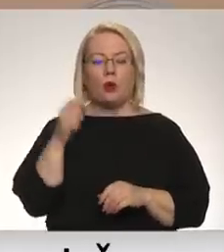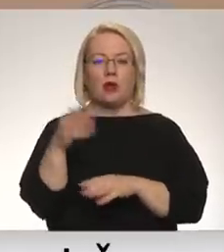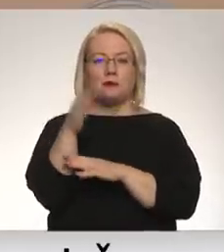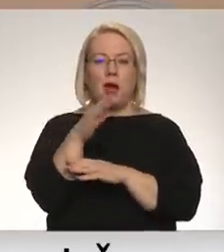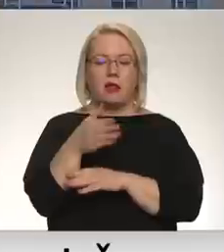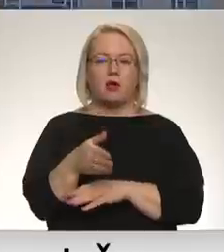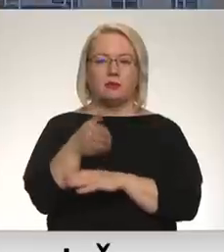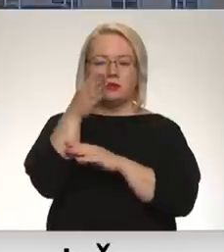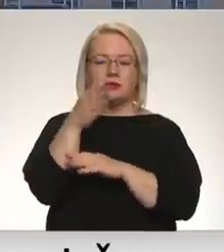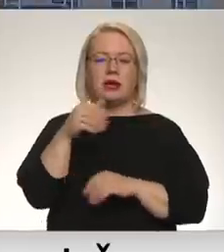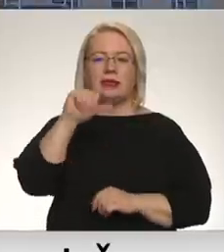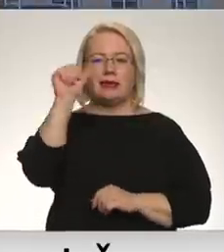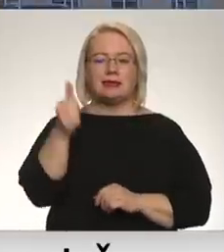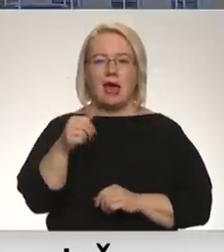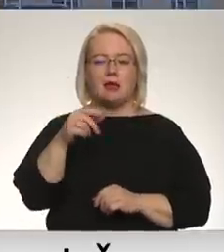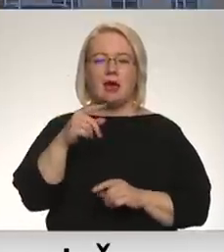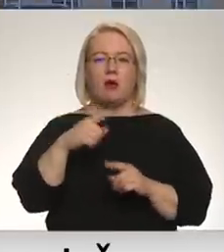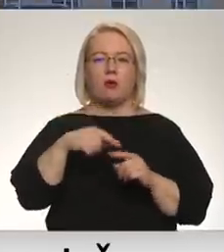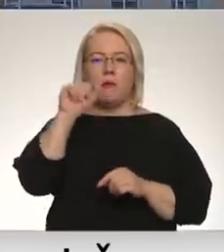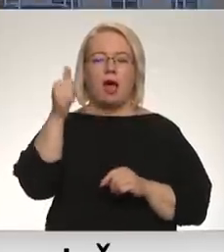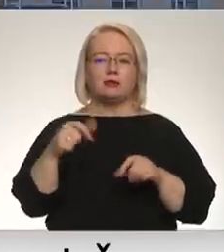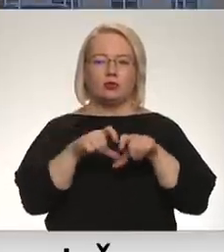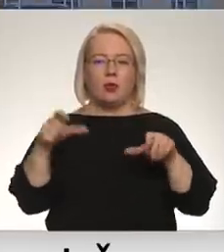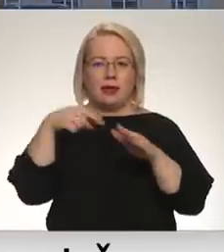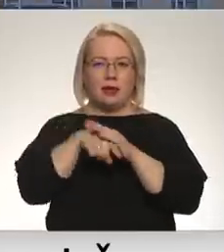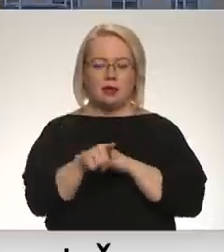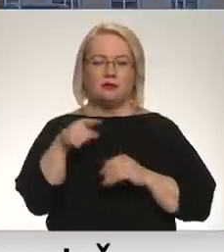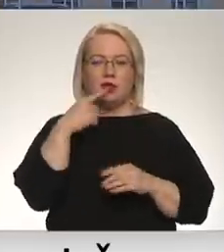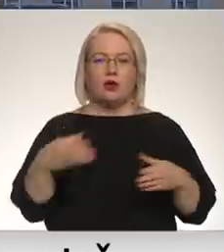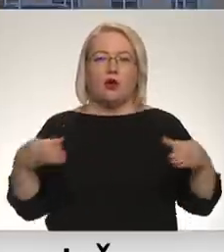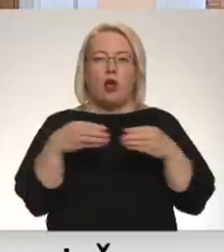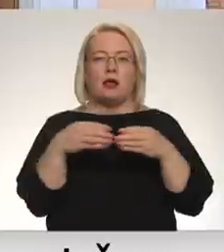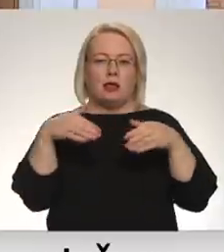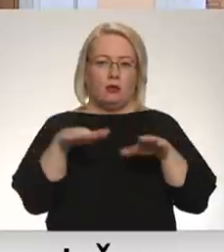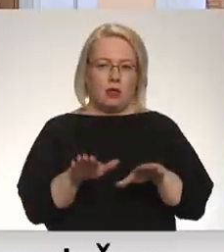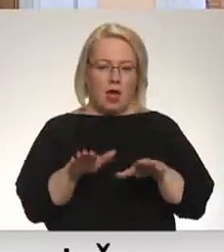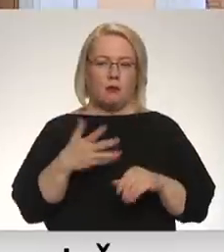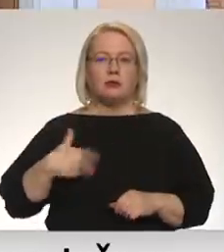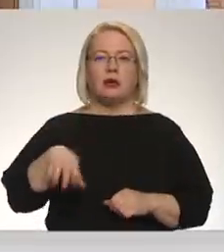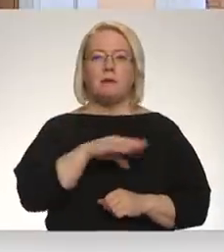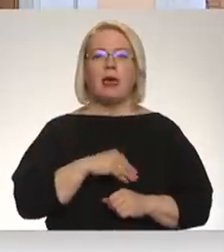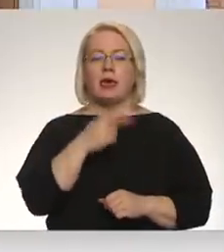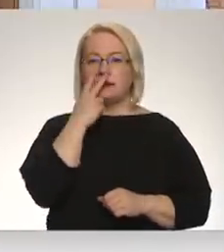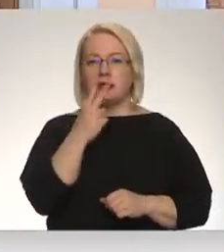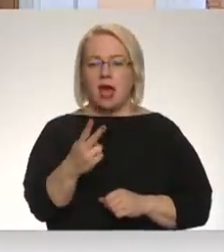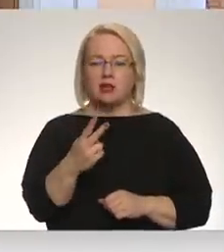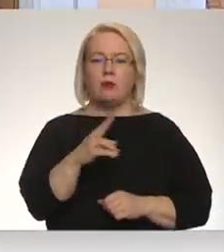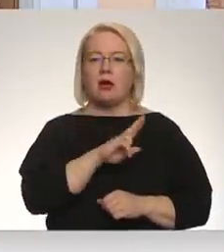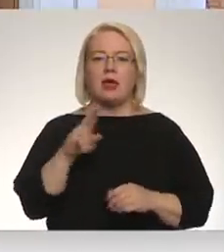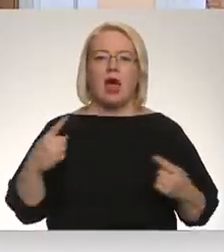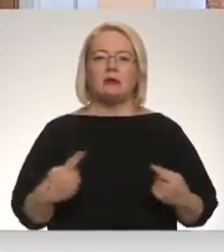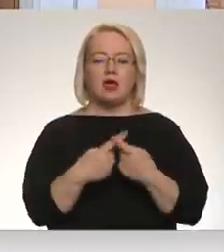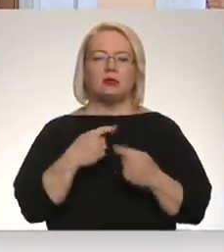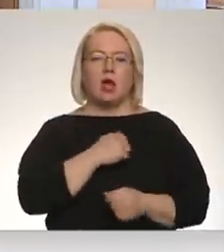Daugavpils dizainu un mākslas vidusskolas ieejas. Direktors saka, ka tas bijis kolektīva lēmums. Mēs redzam visu šo neattaisnojamo